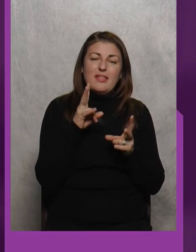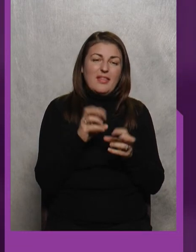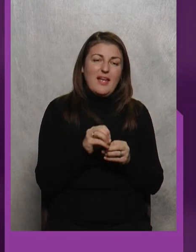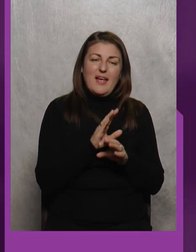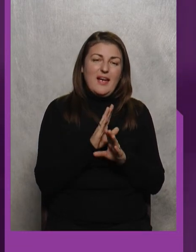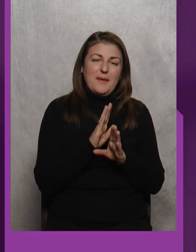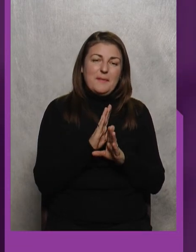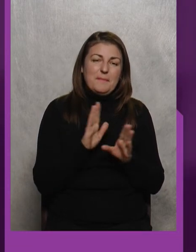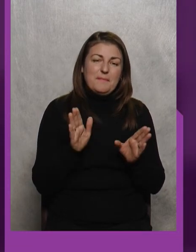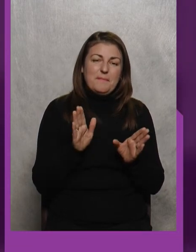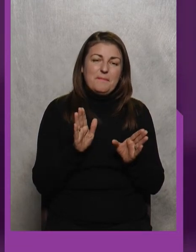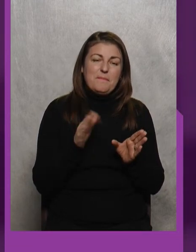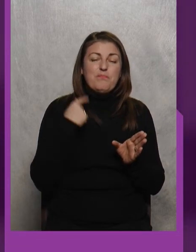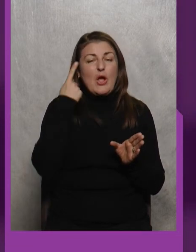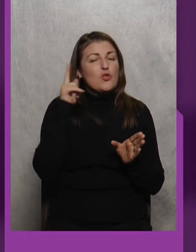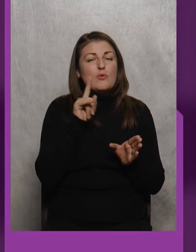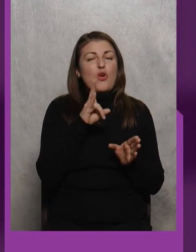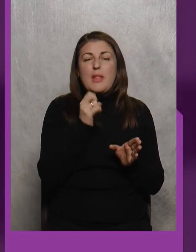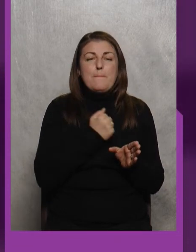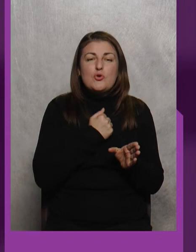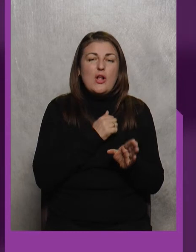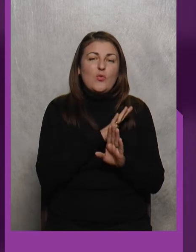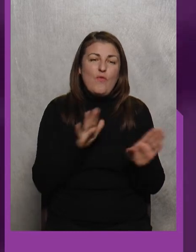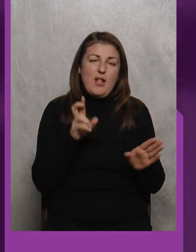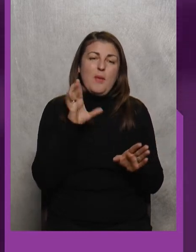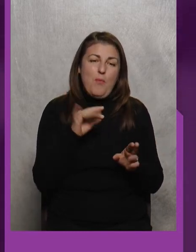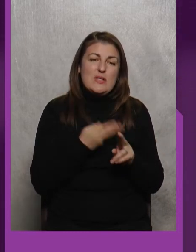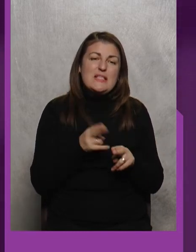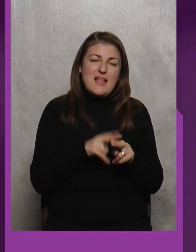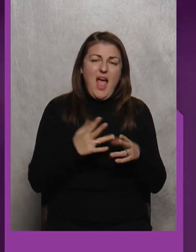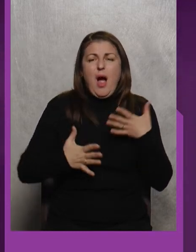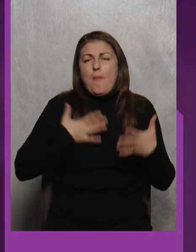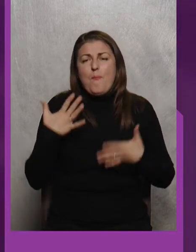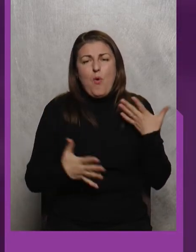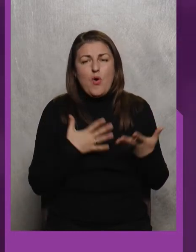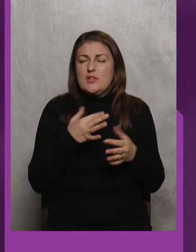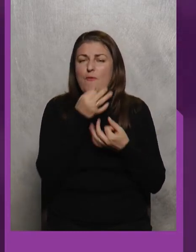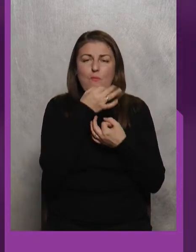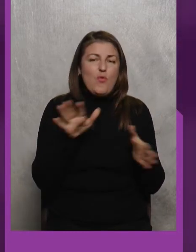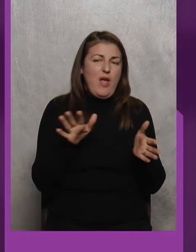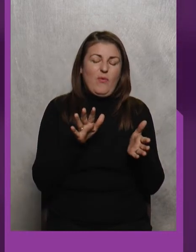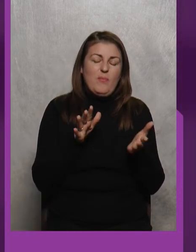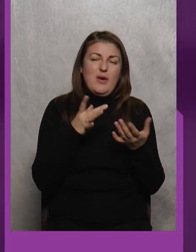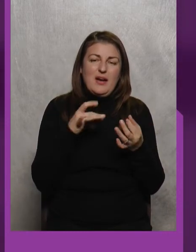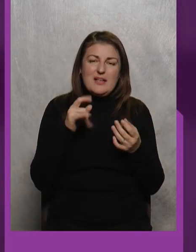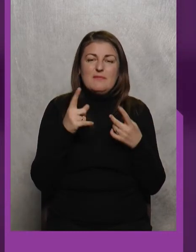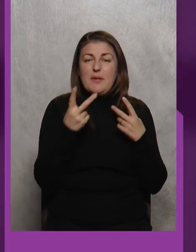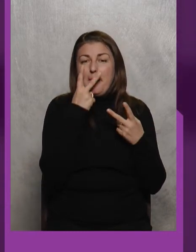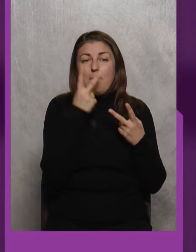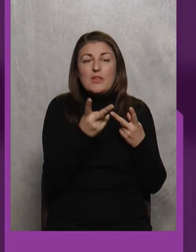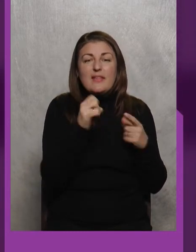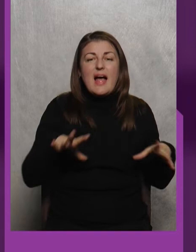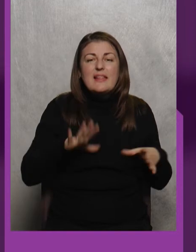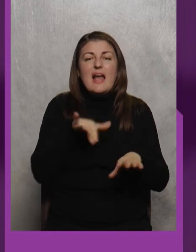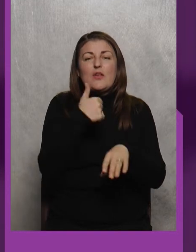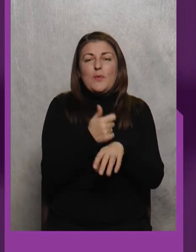я думаю, не пожалкували, так, бо це емоції в будь-якому разі Подивіться на тренера